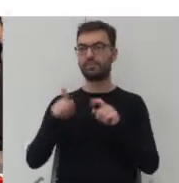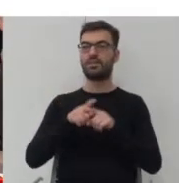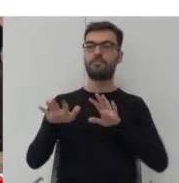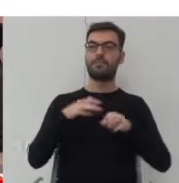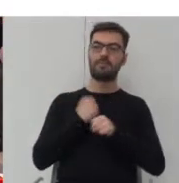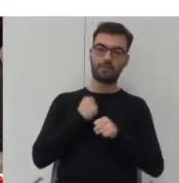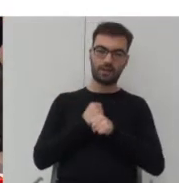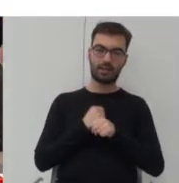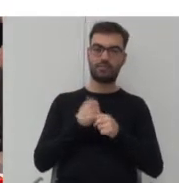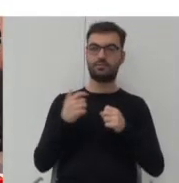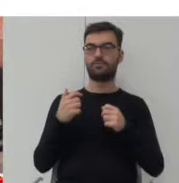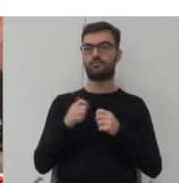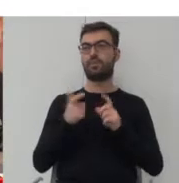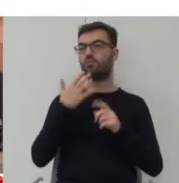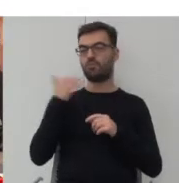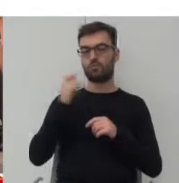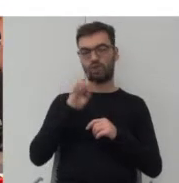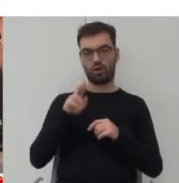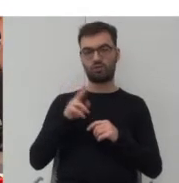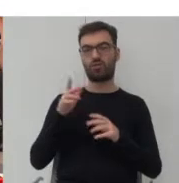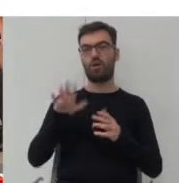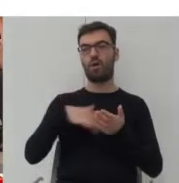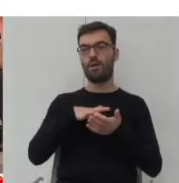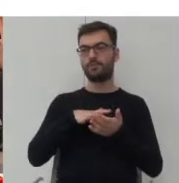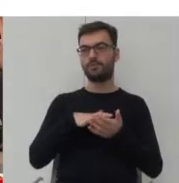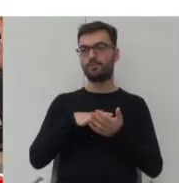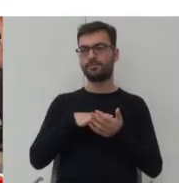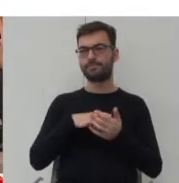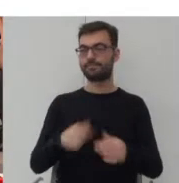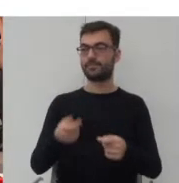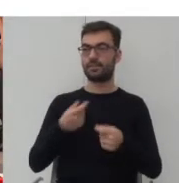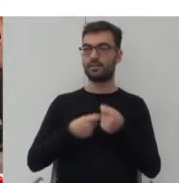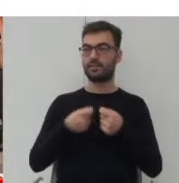co już Grzegorz wspominał, obiekty handlowe.